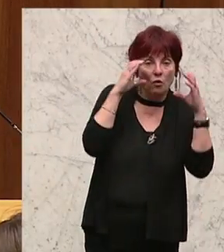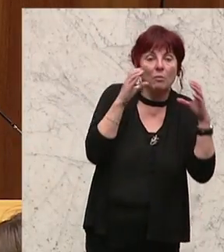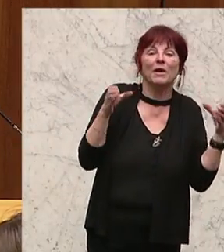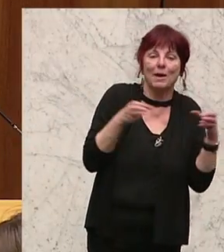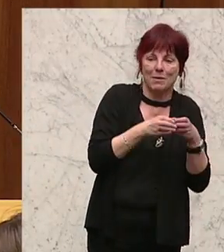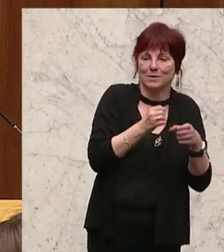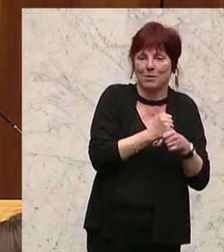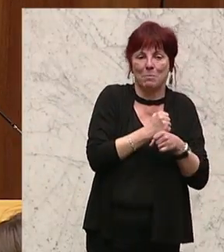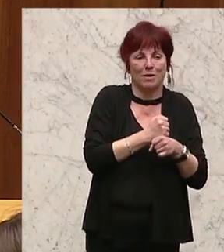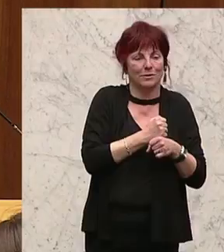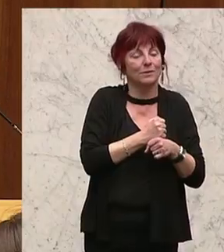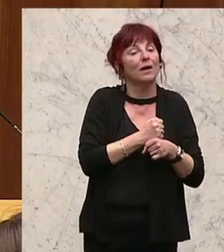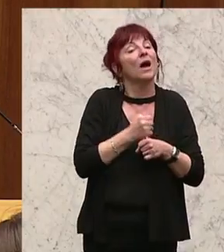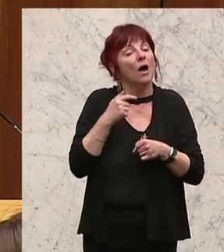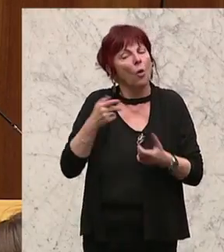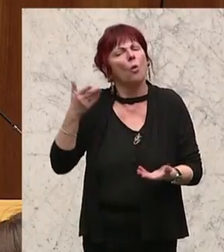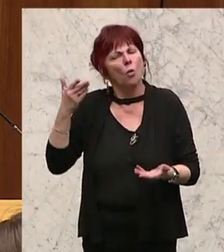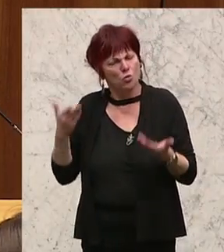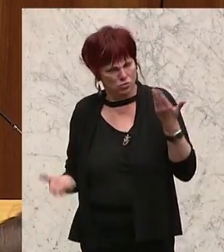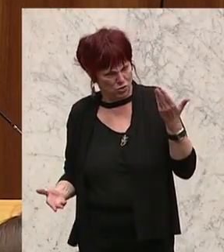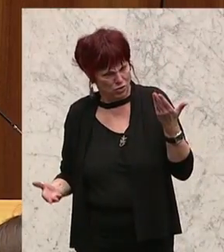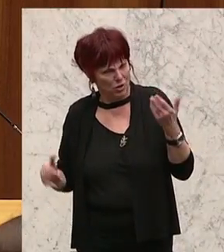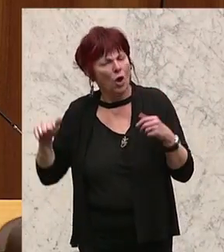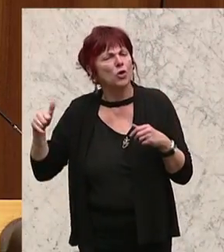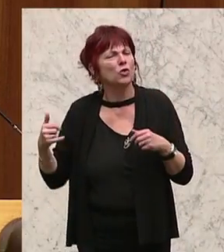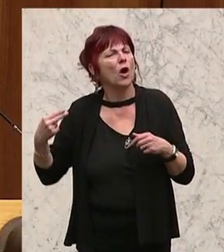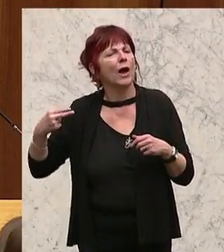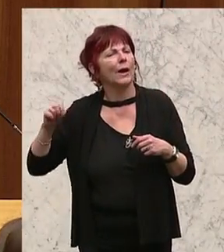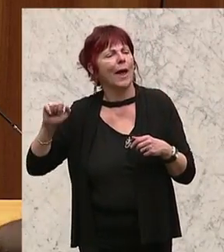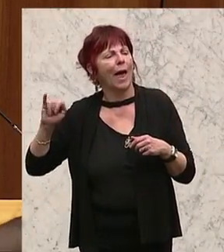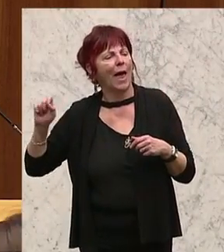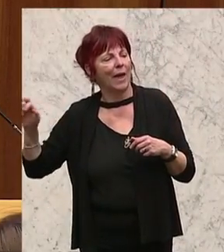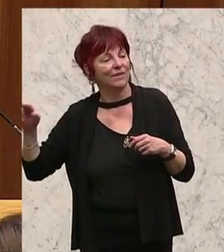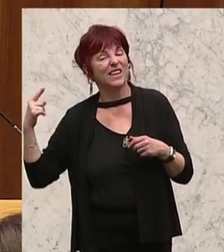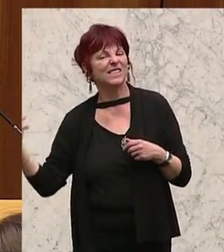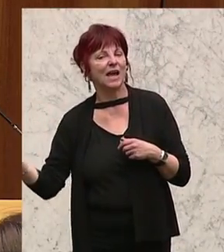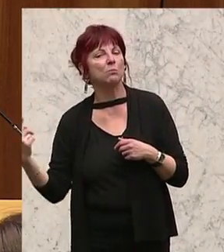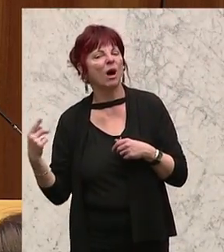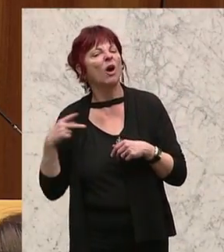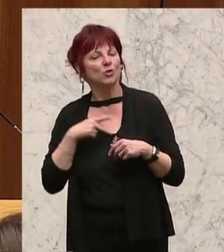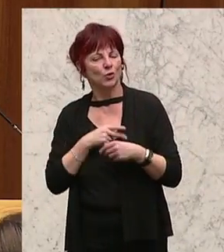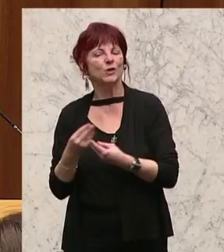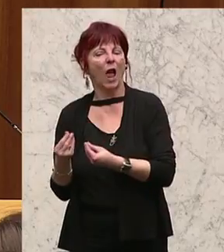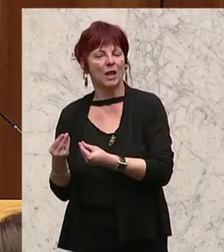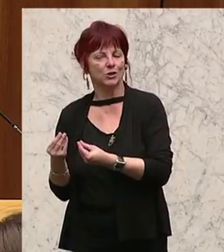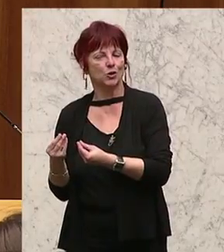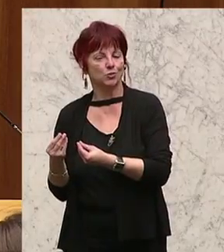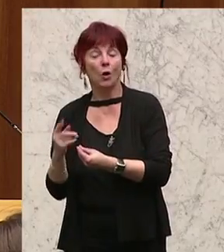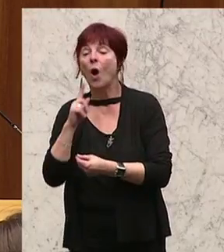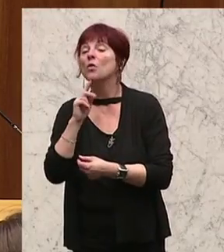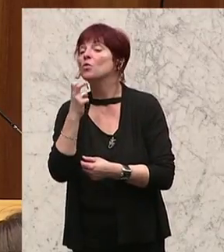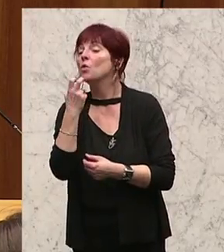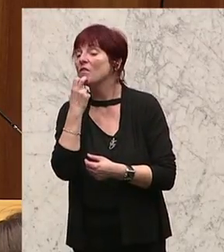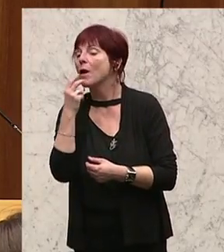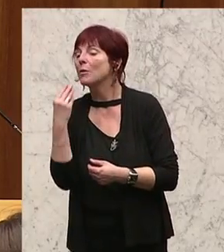Unterschied, und da kann man zum Jörg Haider stehen, wie man will, der Jörg Haider hat wenigstens ein soziales Gespür gehabt. Und der Jörg Haider hat es nur denen